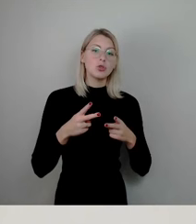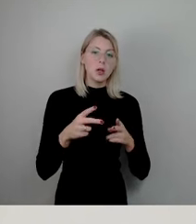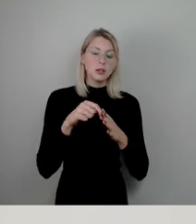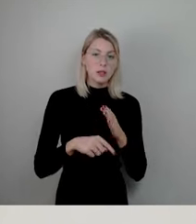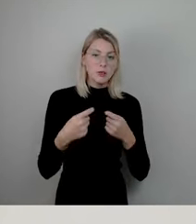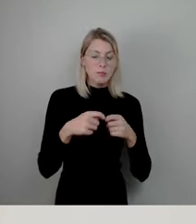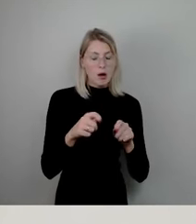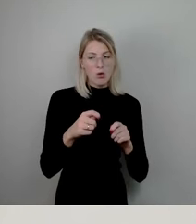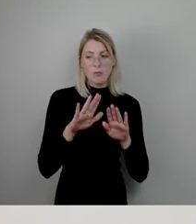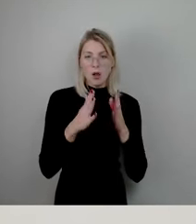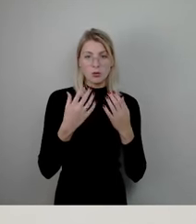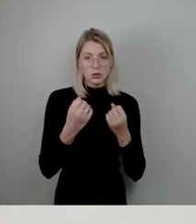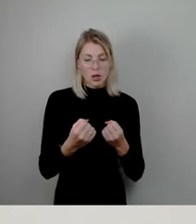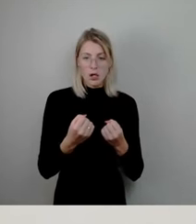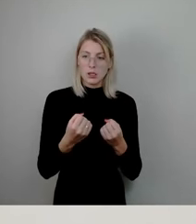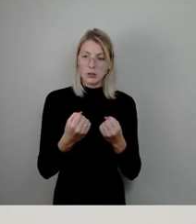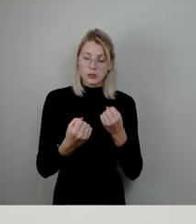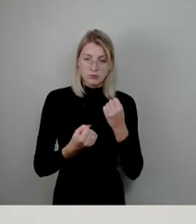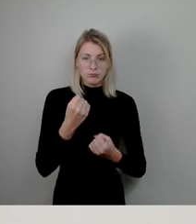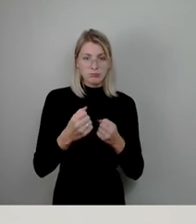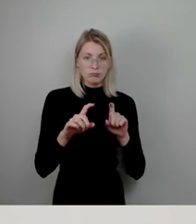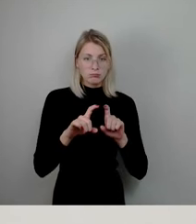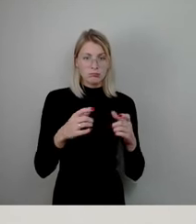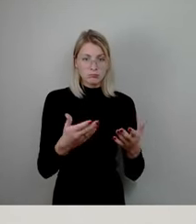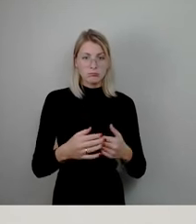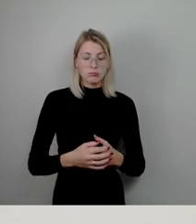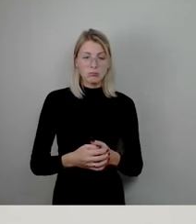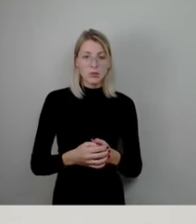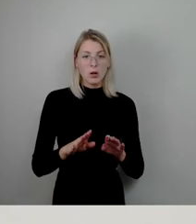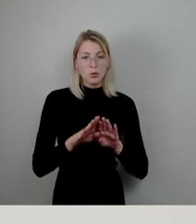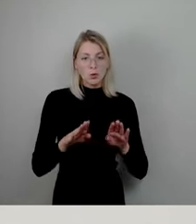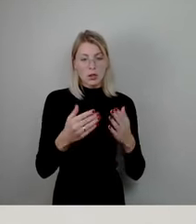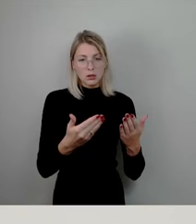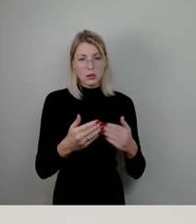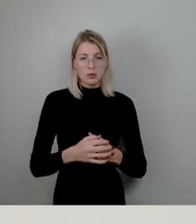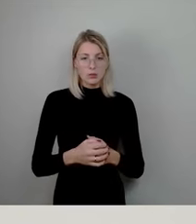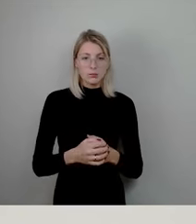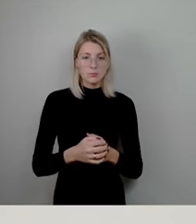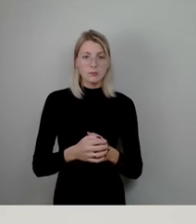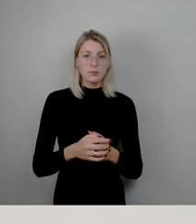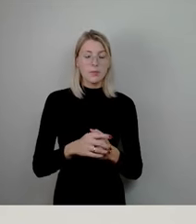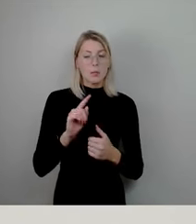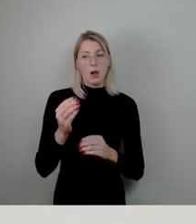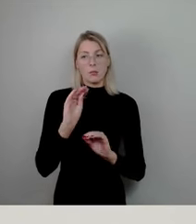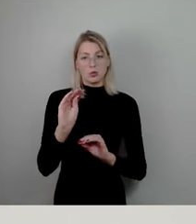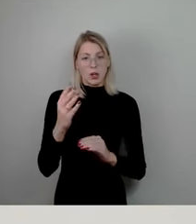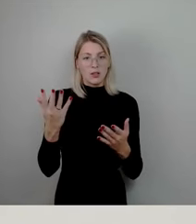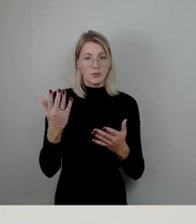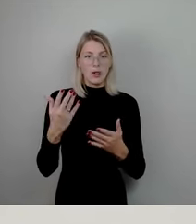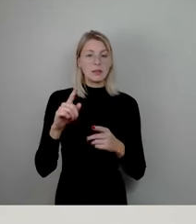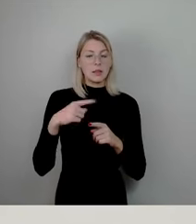bluten, entbehrt jeder Grundlage. Ich sage Ihnen mal, welche Großprojekte im nächsten Doppelhaushalt drin sind.